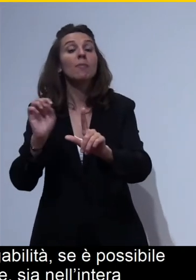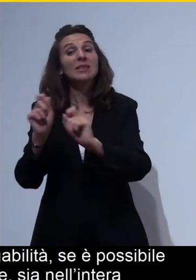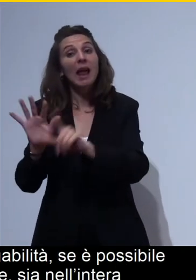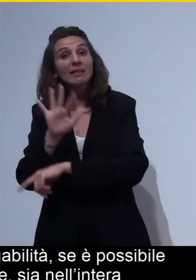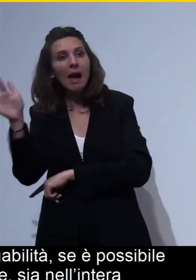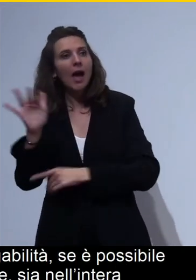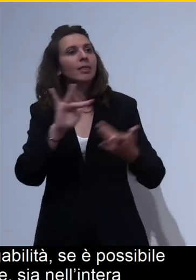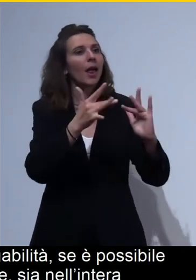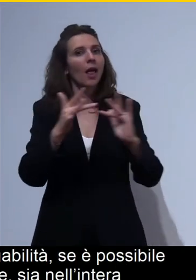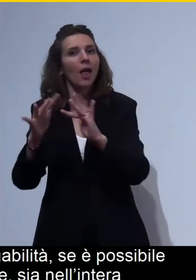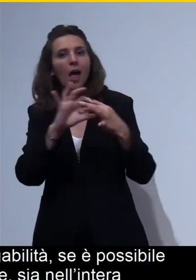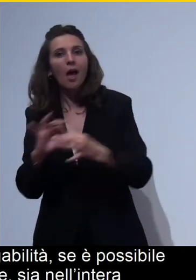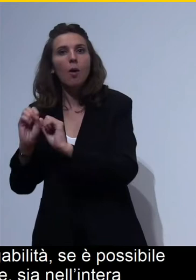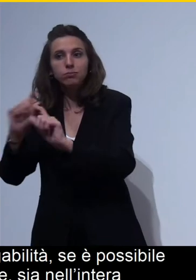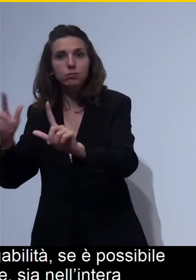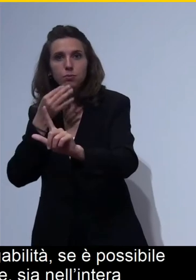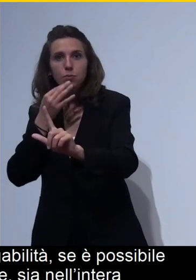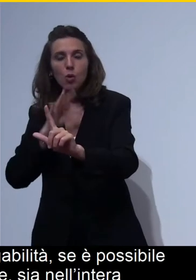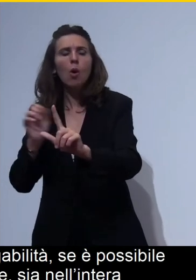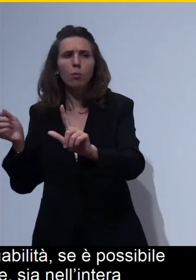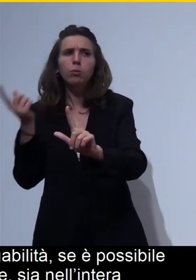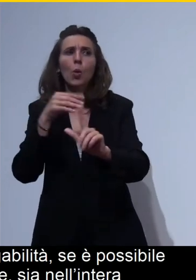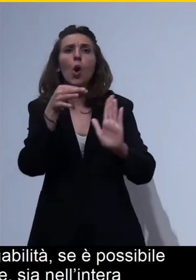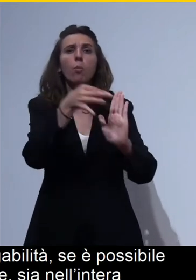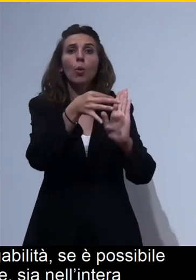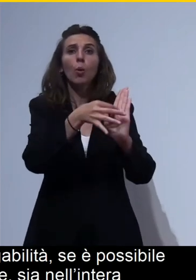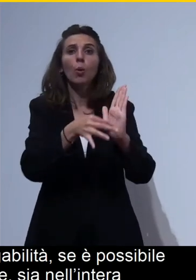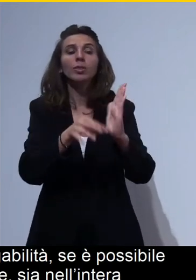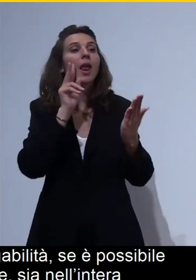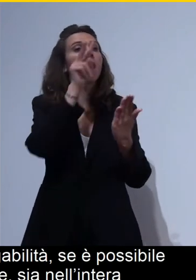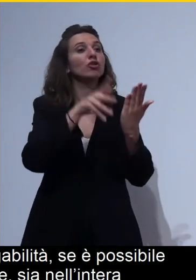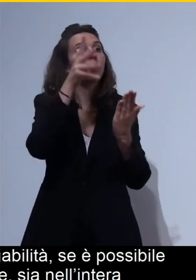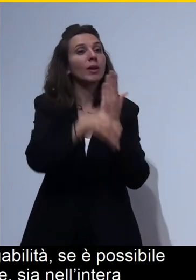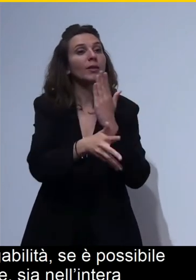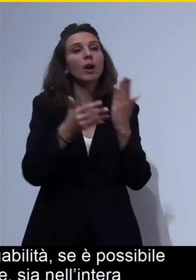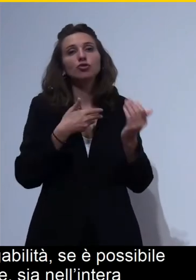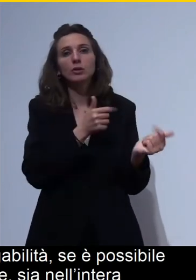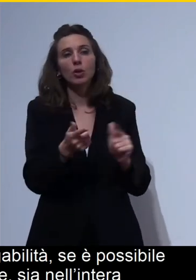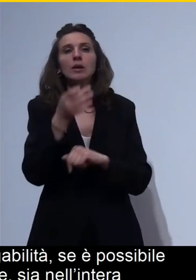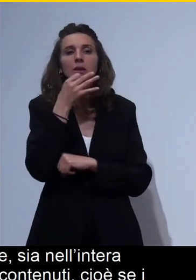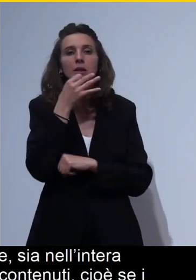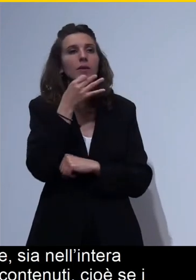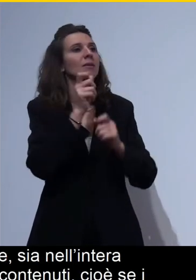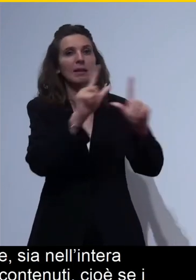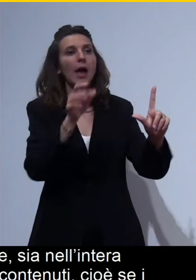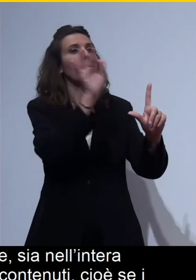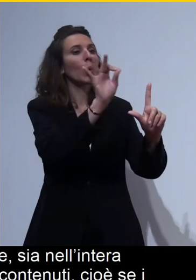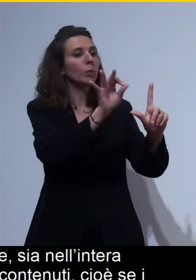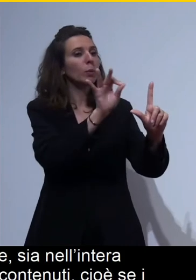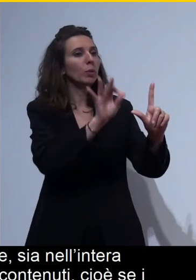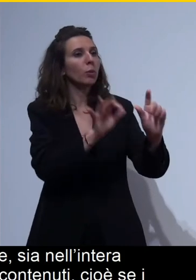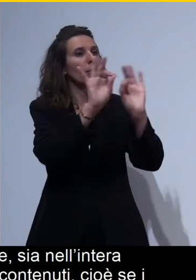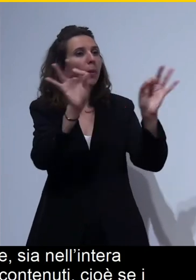la leggibilità dei contenuti, cioè se i contenuti di ogni slide sono leggibili, leggibili inteso in